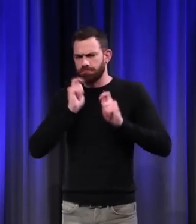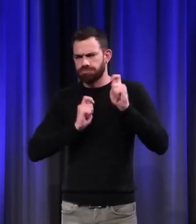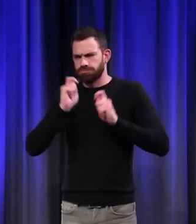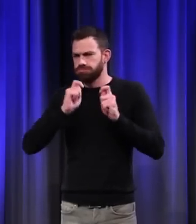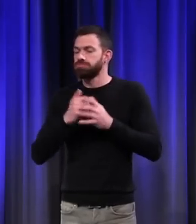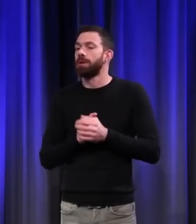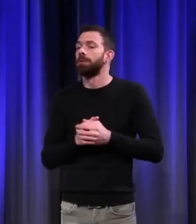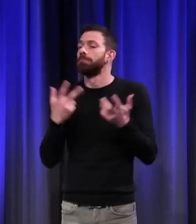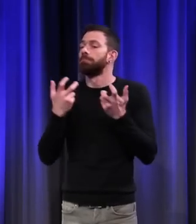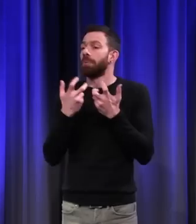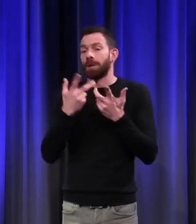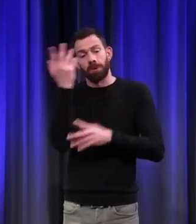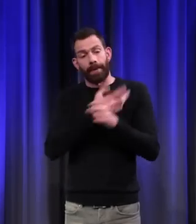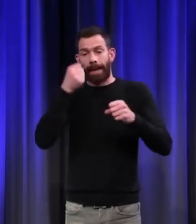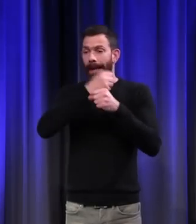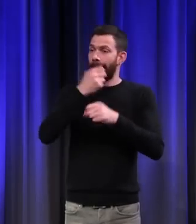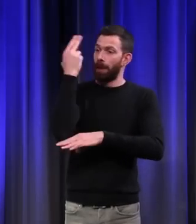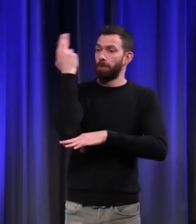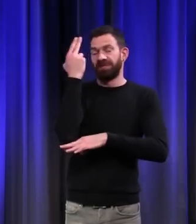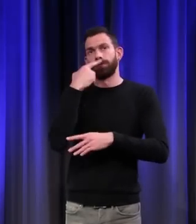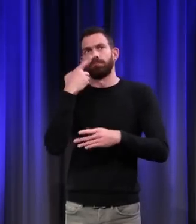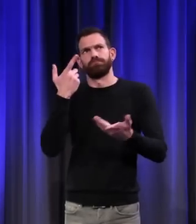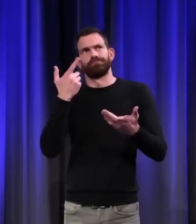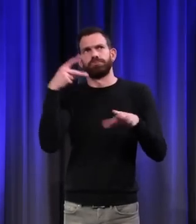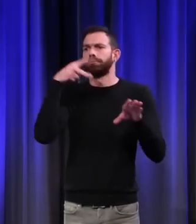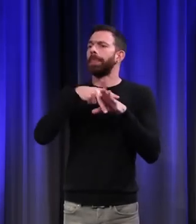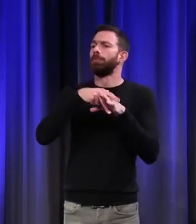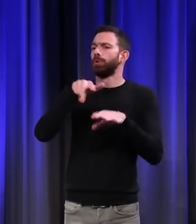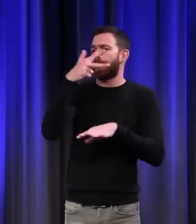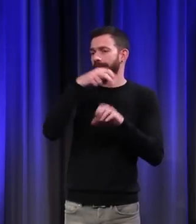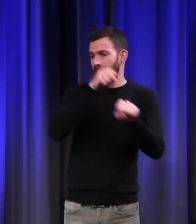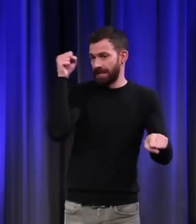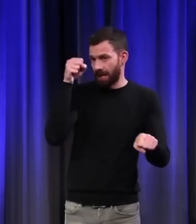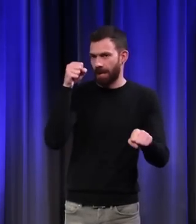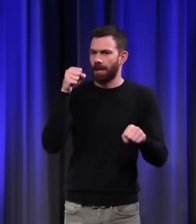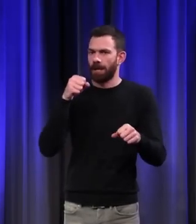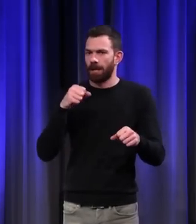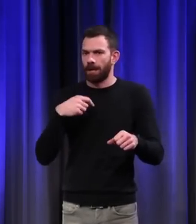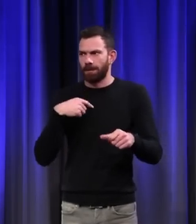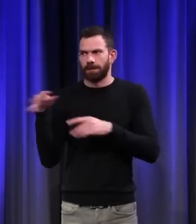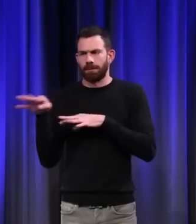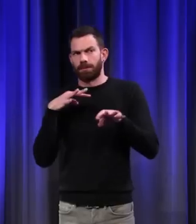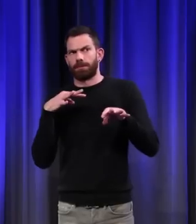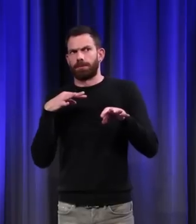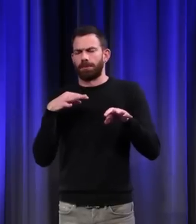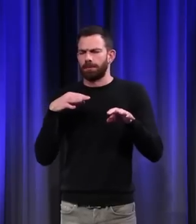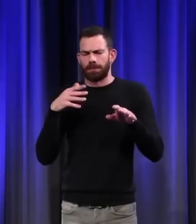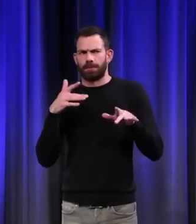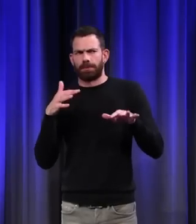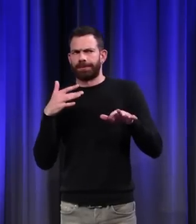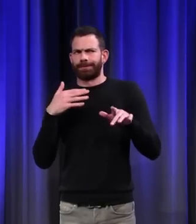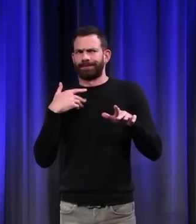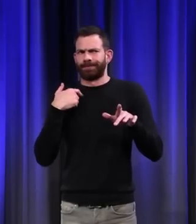Quand les universités sont fondées au début du XIIIe siècle, les plus anciennes, ça semble tout à fait étonnant et